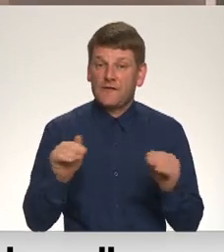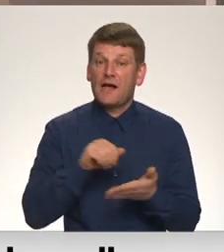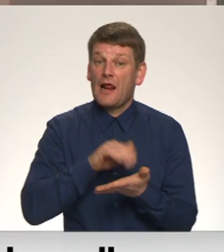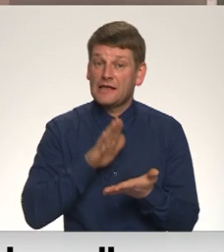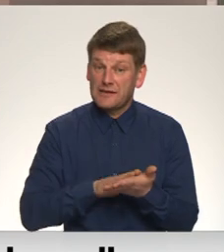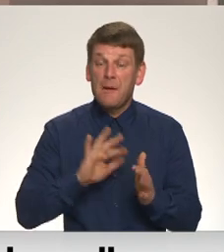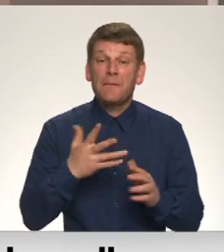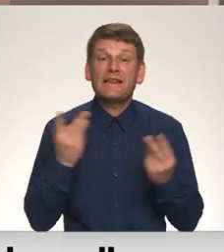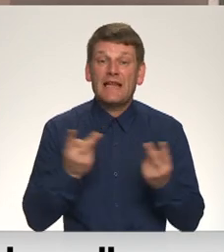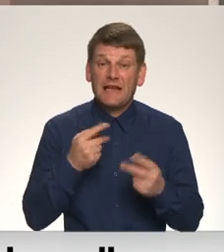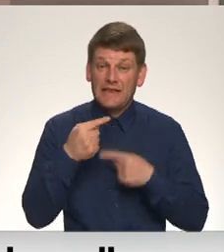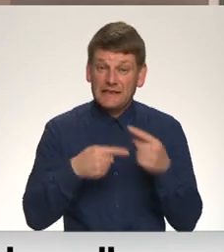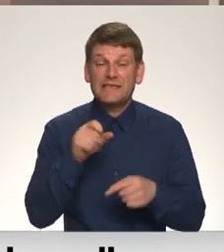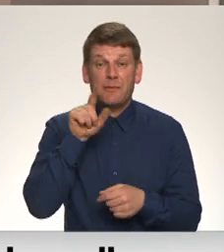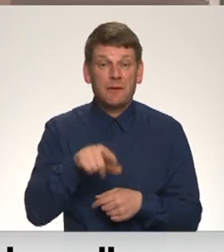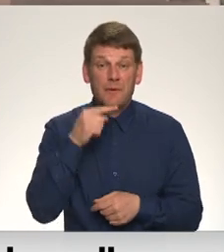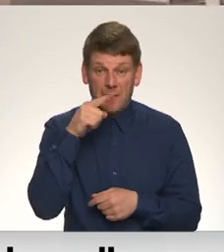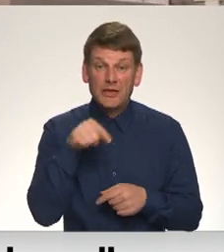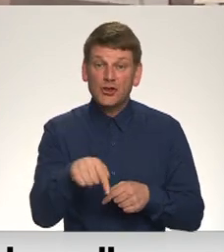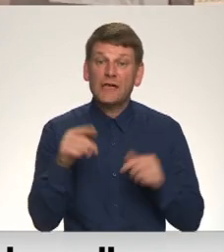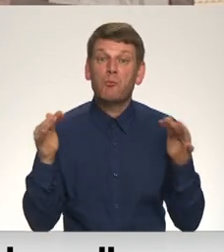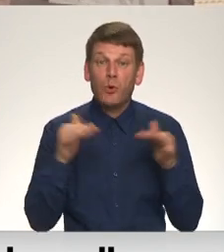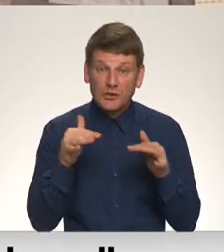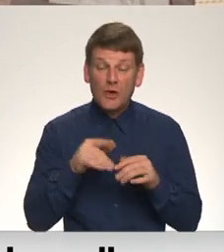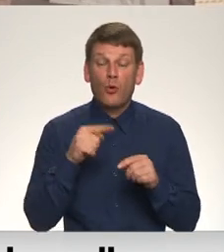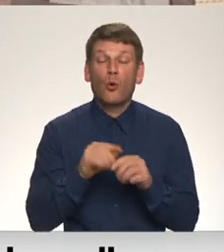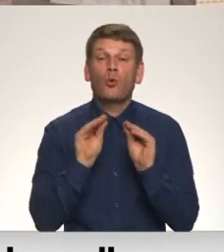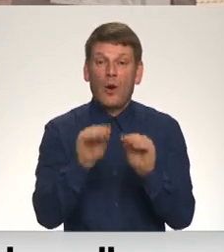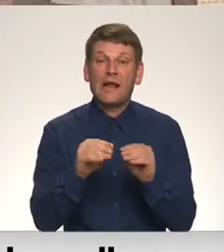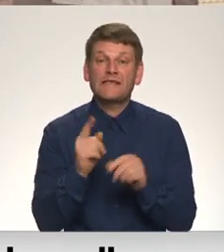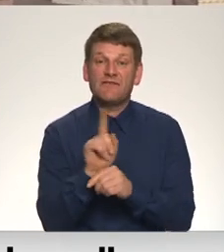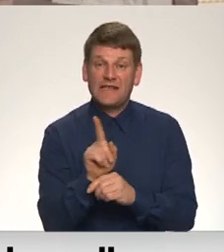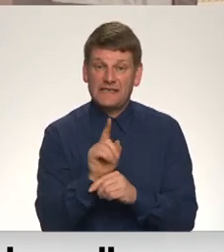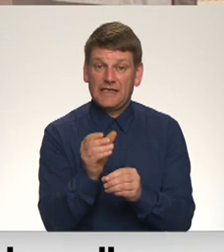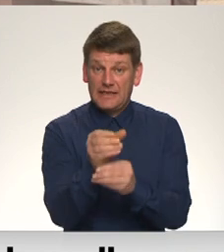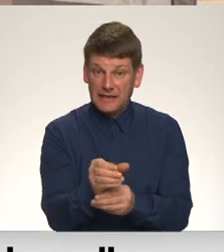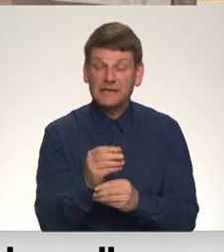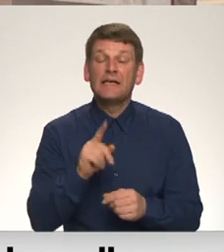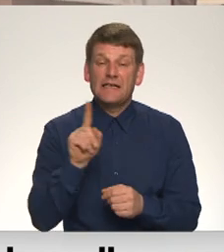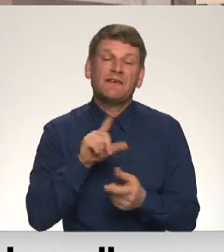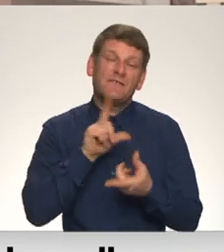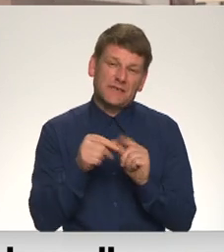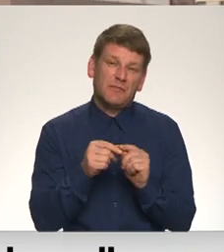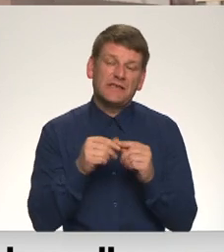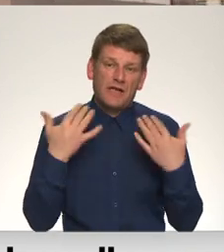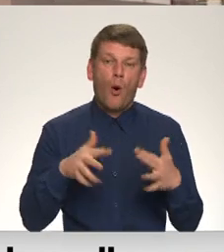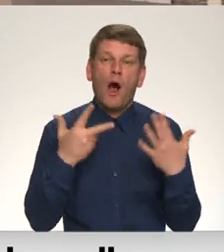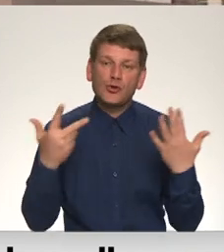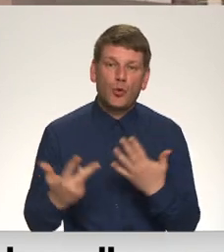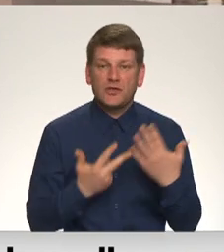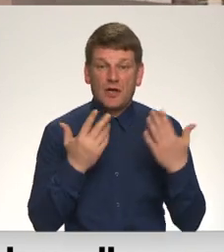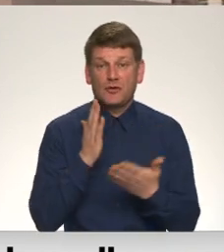tradīcija 17. martā šeit pulcēties un nolikt svecītas ir jau vismaz astoņus gadus